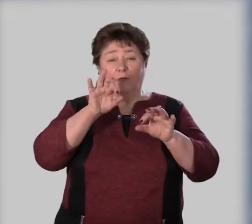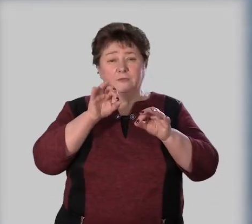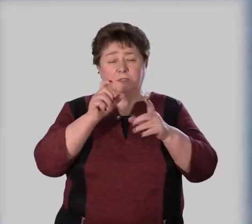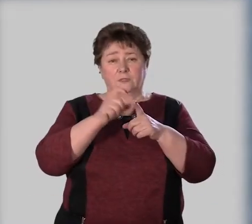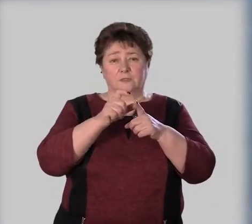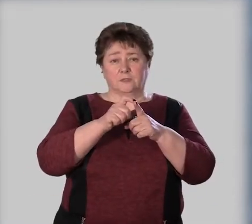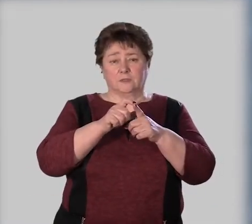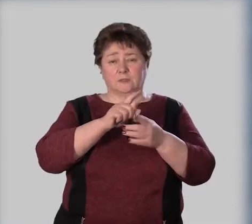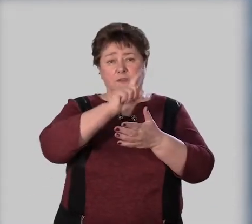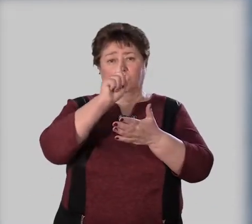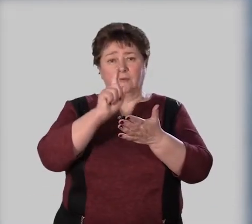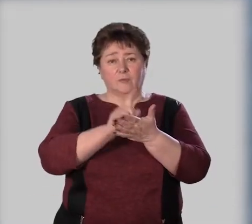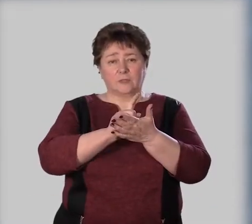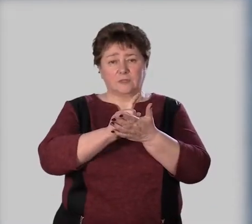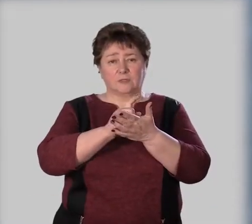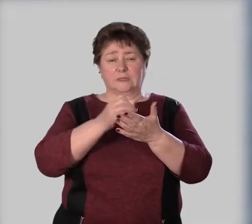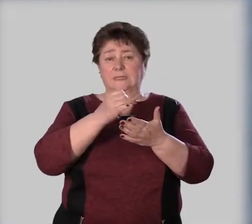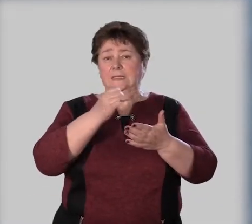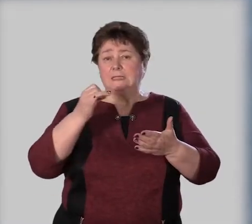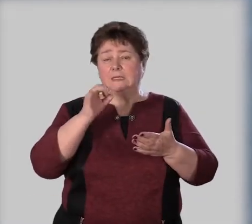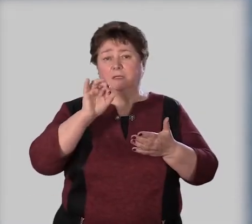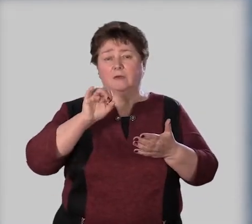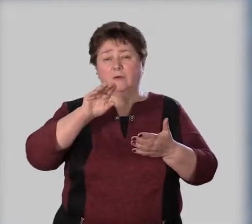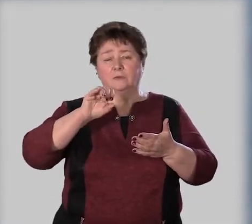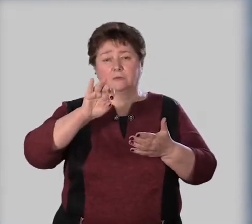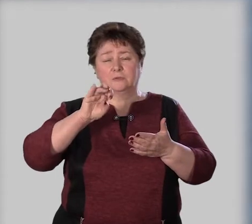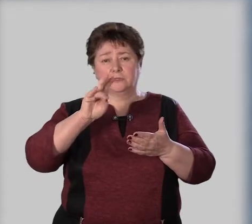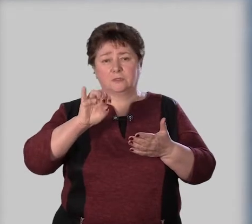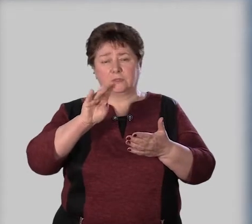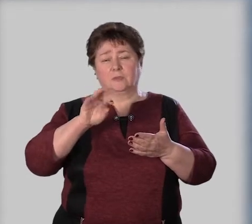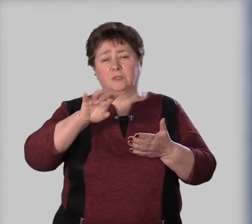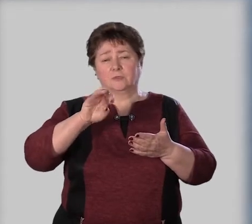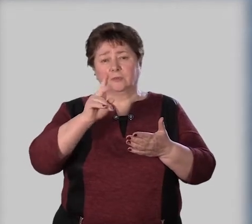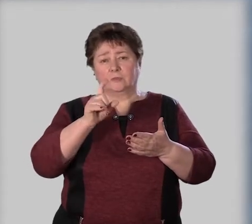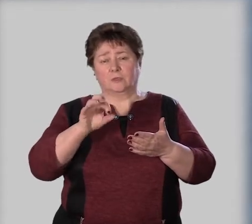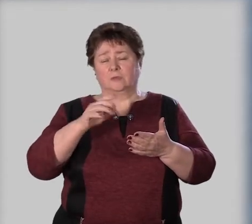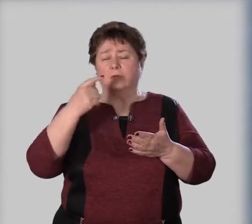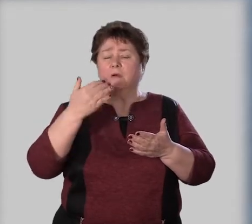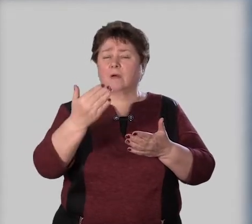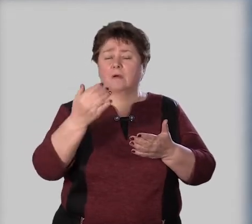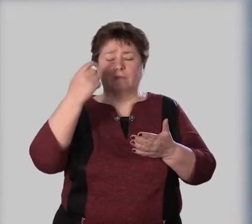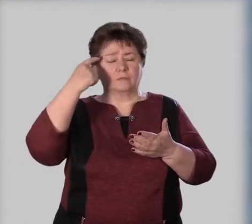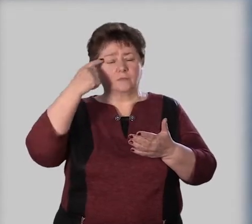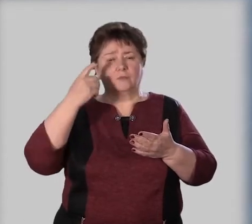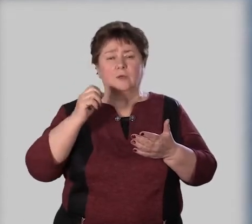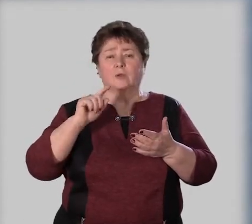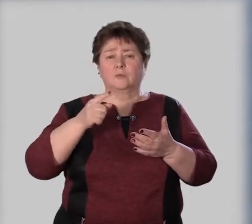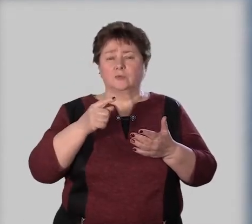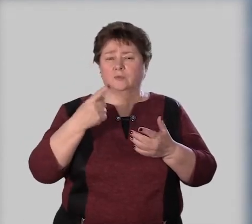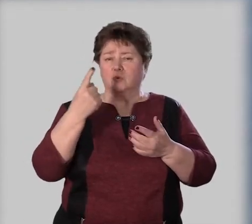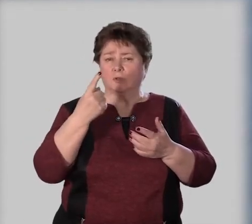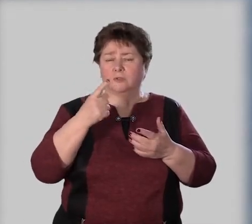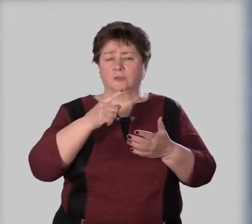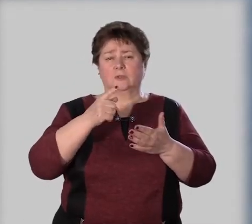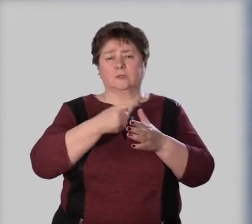Выделенные слова – вопросительные и относительные местоимения. Как вы думаете, почему